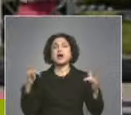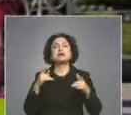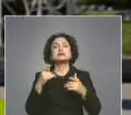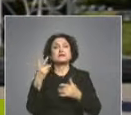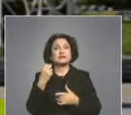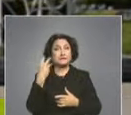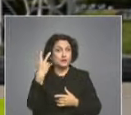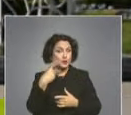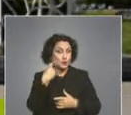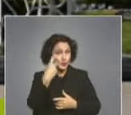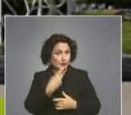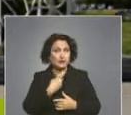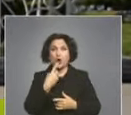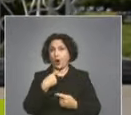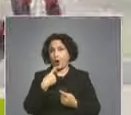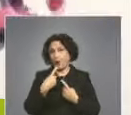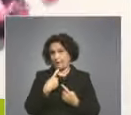222 година, говорим,